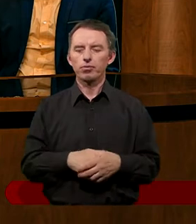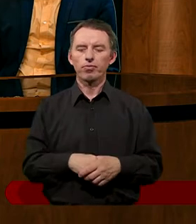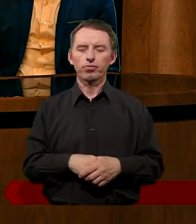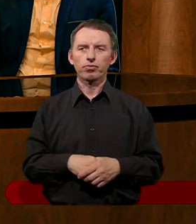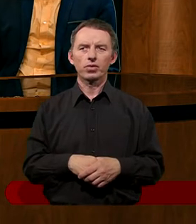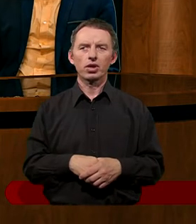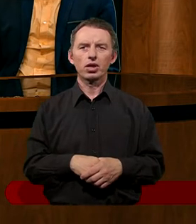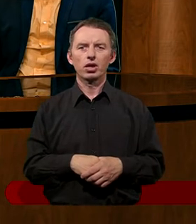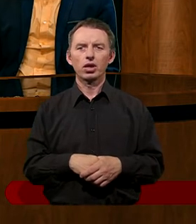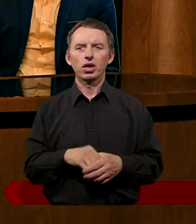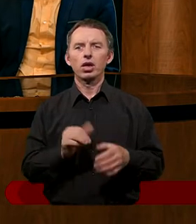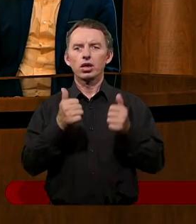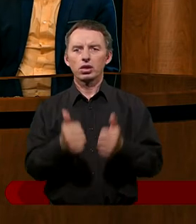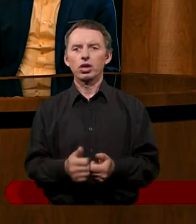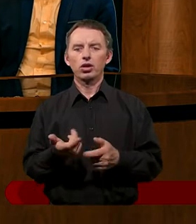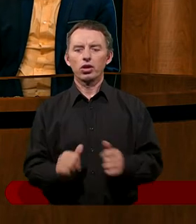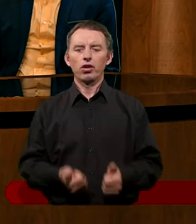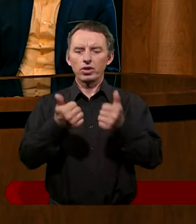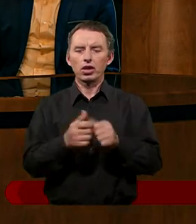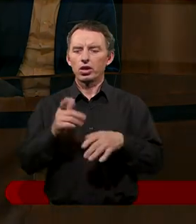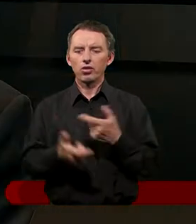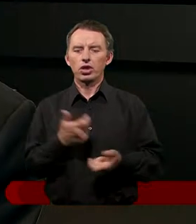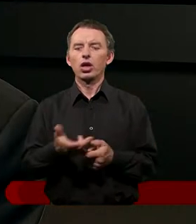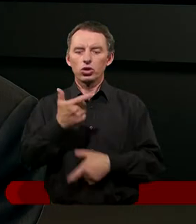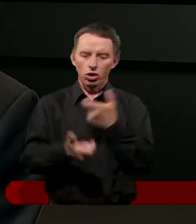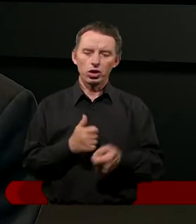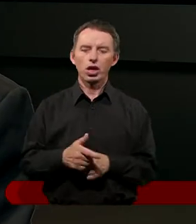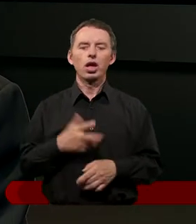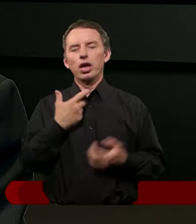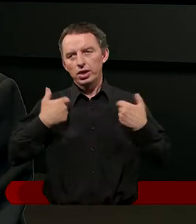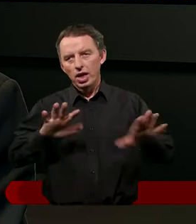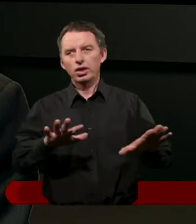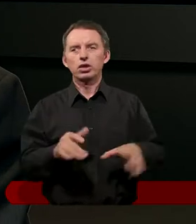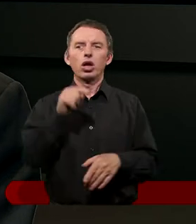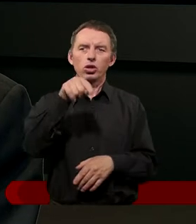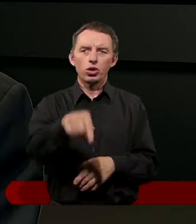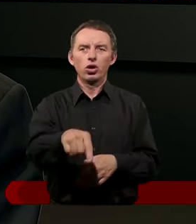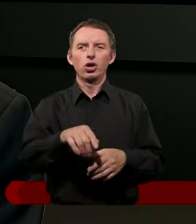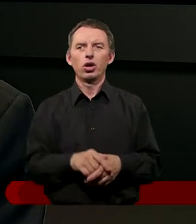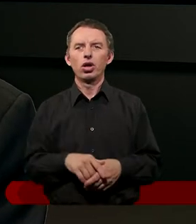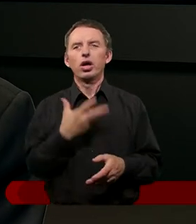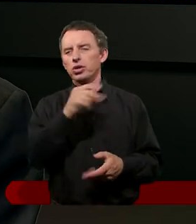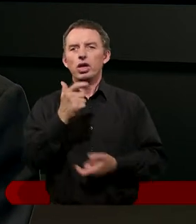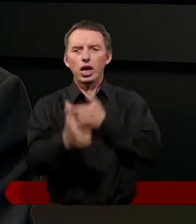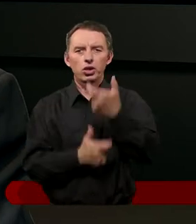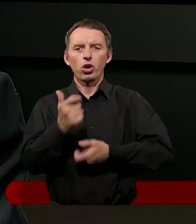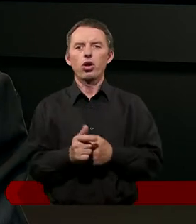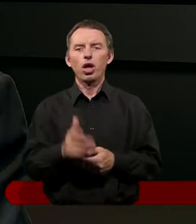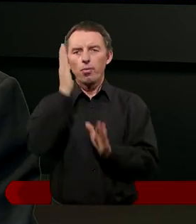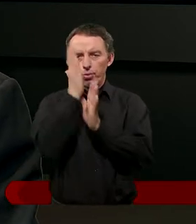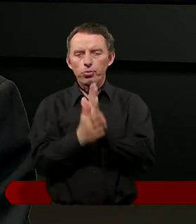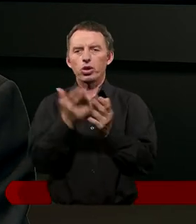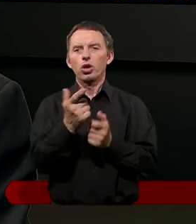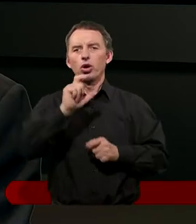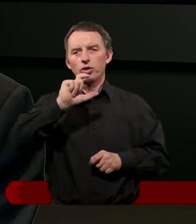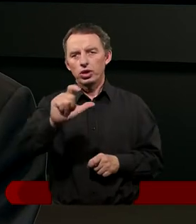Jak chcę, to wstanę, a jak nie chcę, to nie wstanę. Jak chcę, to zrobię. Jak nie chcę, to nie zrobię. Po prostu